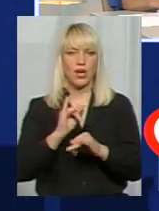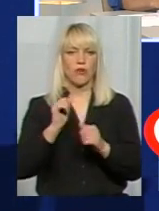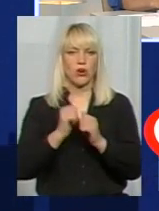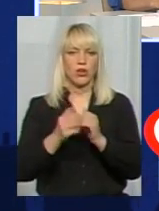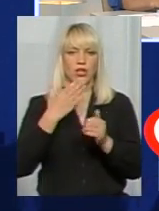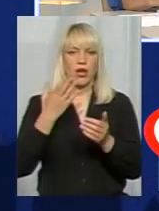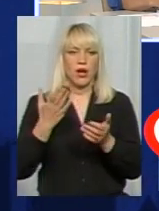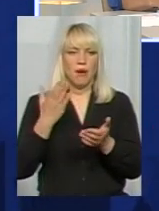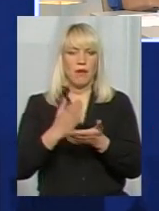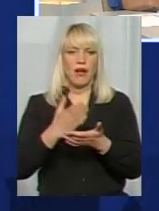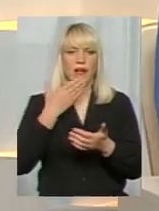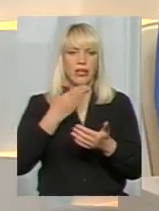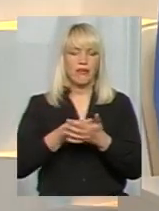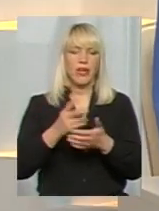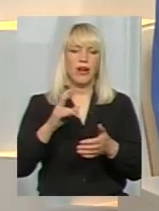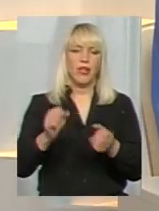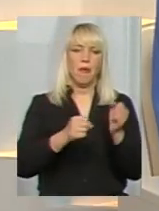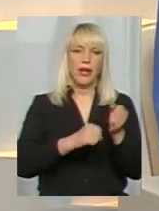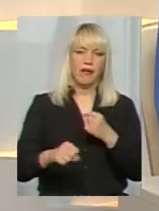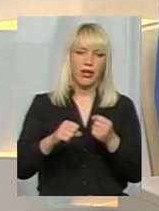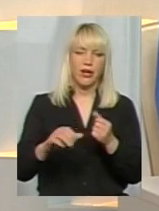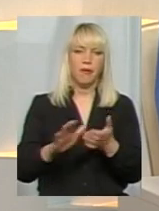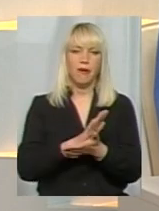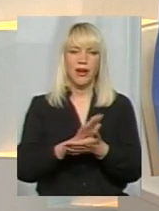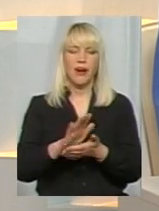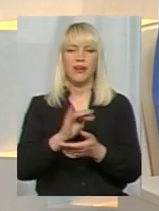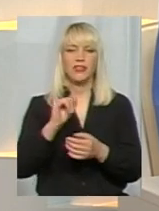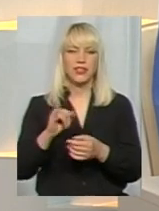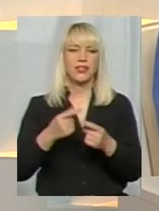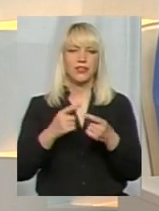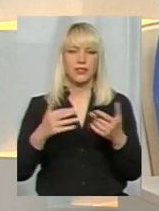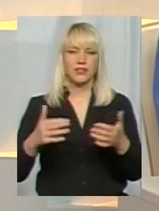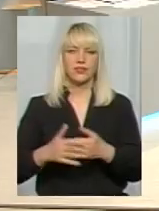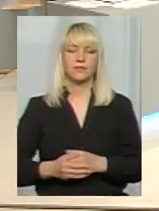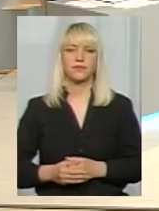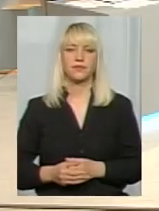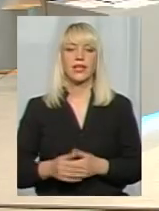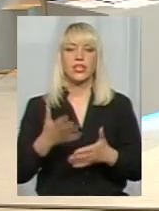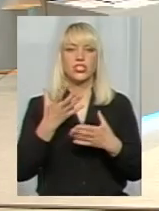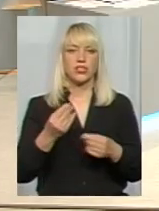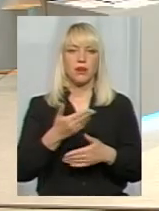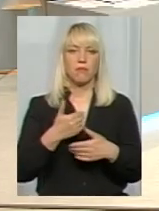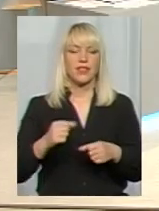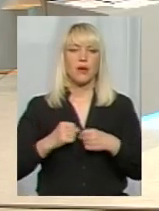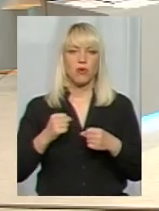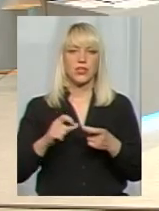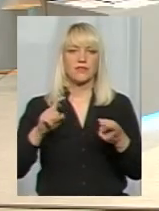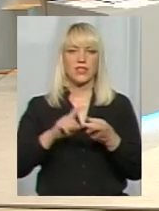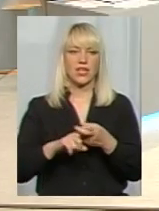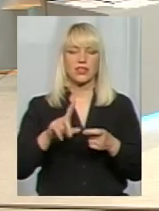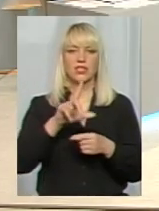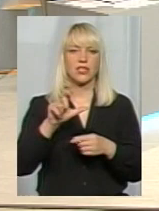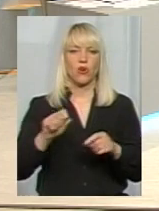має свої функції. Прибиральники, перебирають робітники, відповідають за територію. Розуміло. І ще ми намагалися зв'язатись з відповідальними за